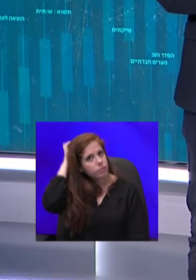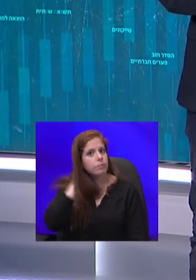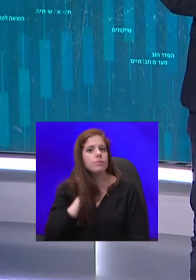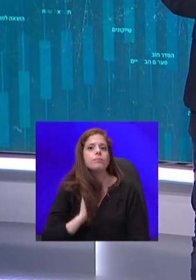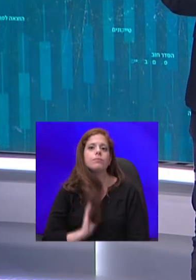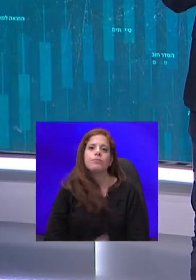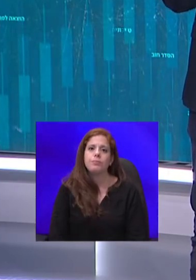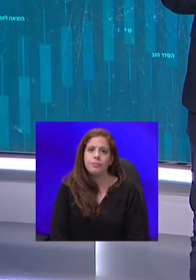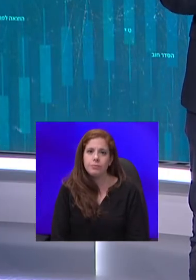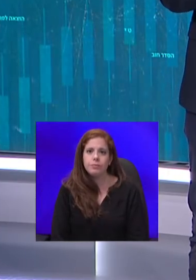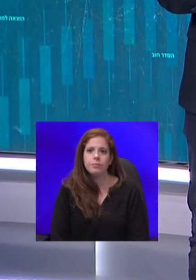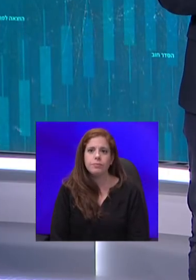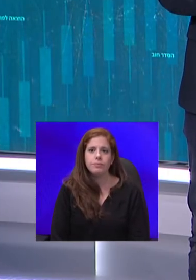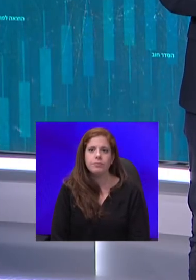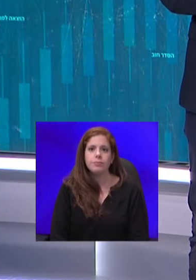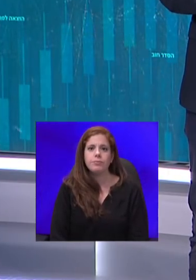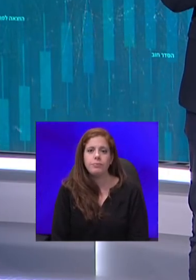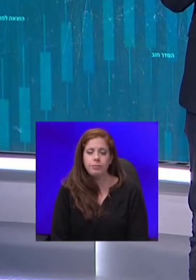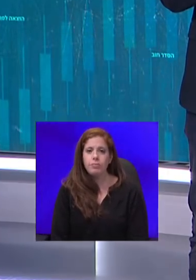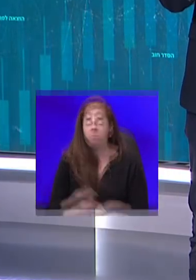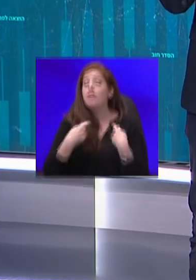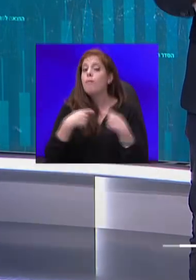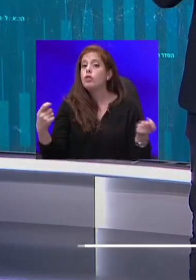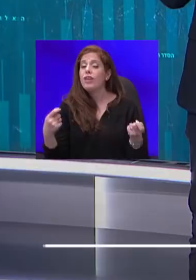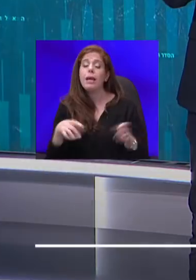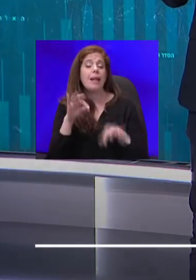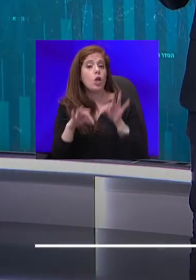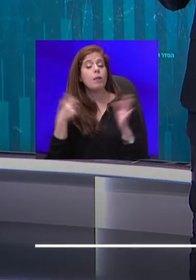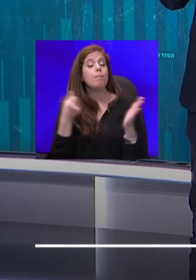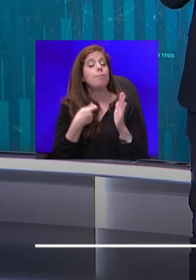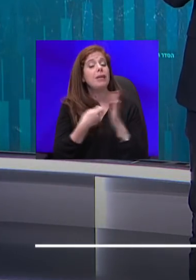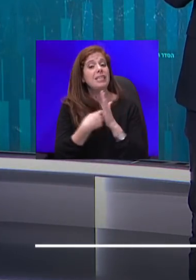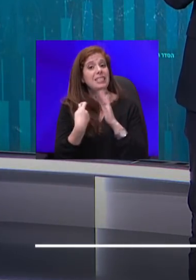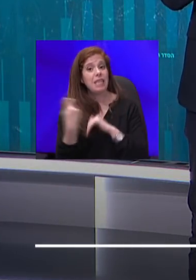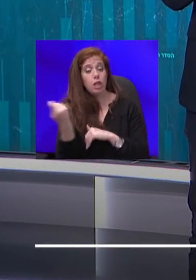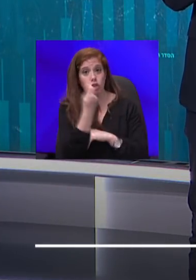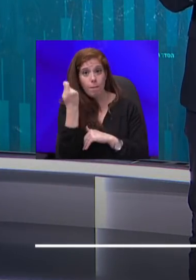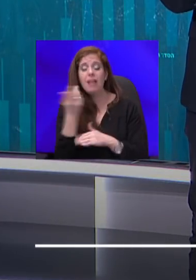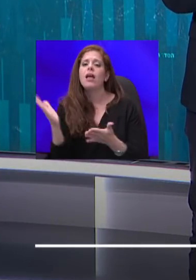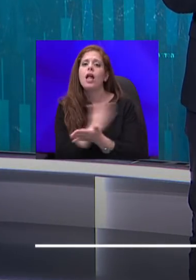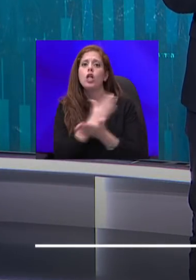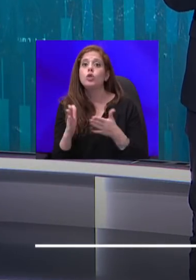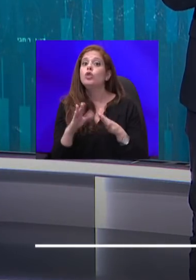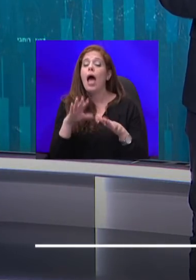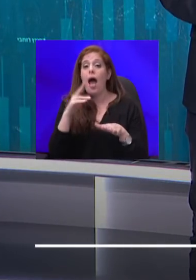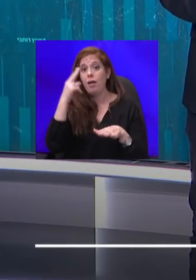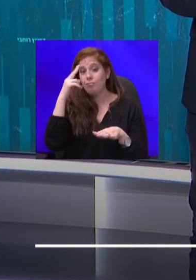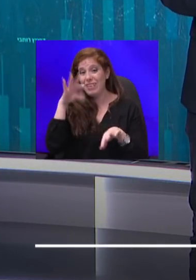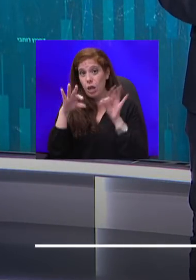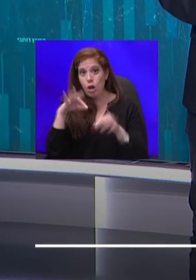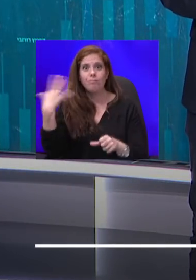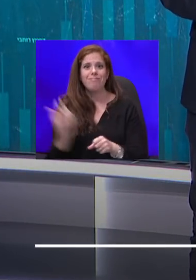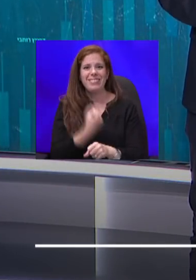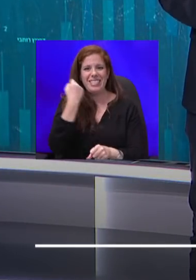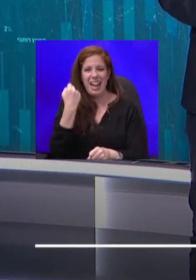ומהשווקים לקניונים. בצאת השבת, משרדי הממשלה הכריזו שפיילוט הקניונים הצליח. הבעיה היחידה שזה לא עוזר לאף אחד, לא לקניונים,